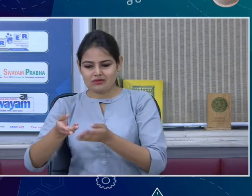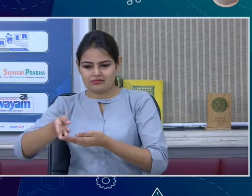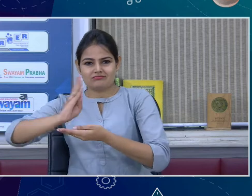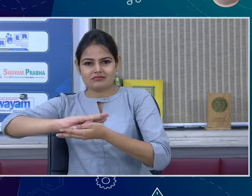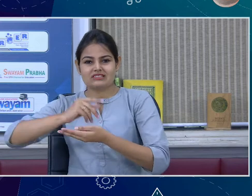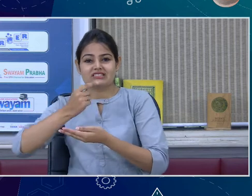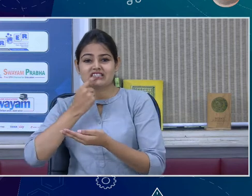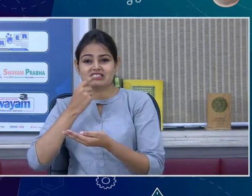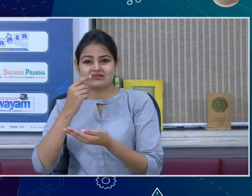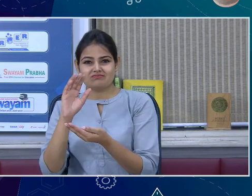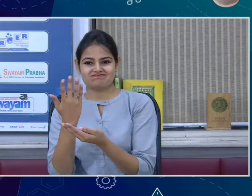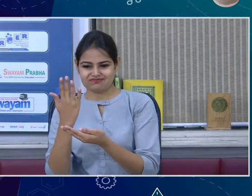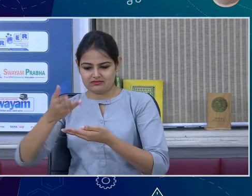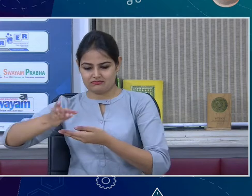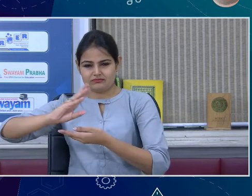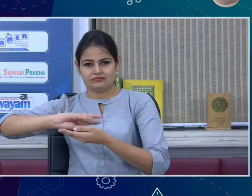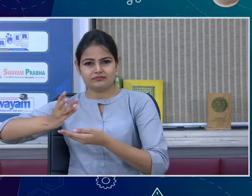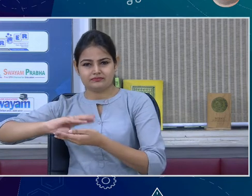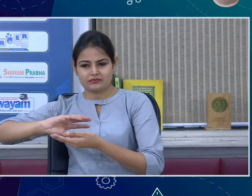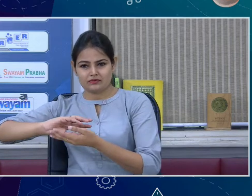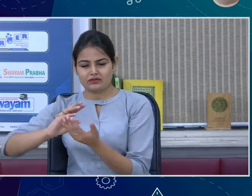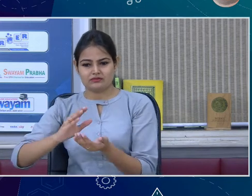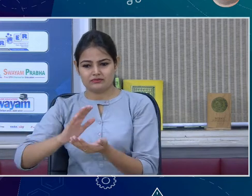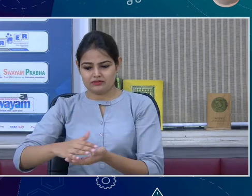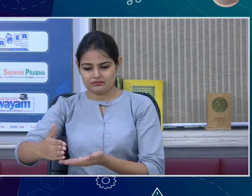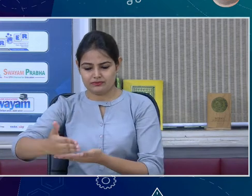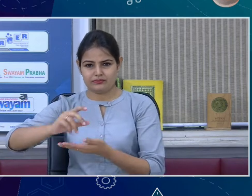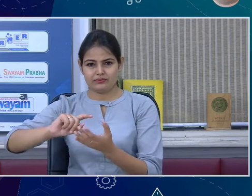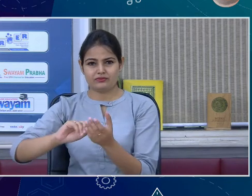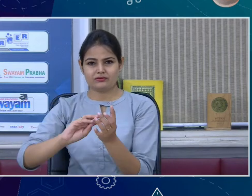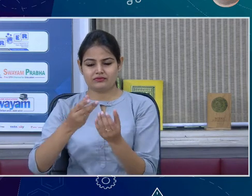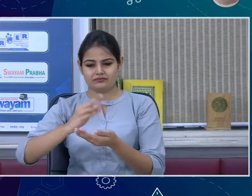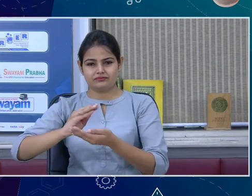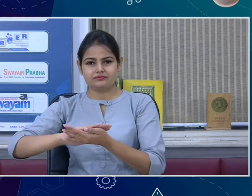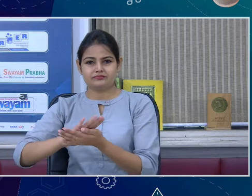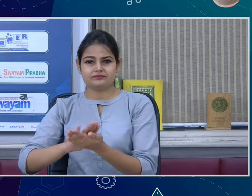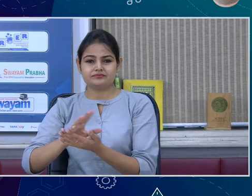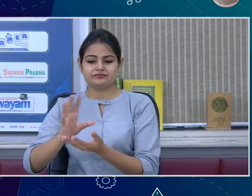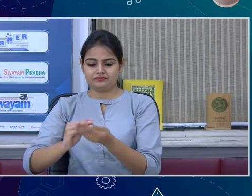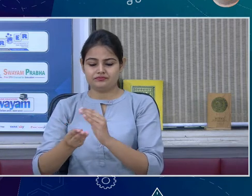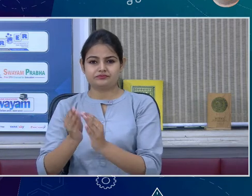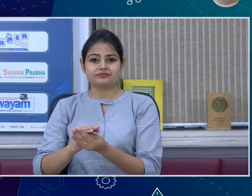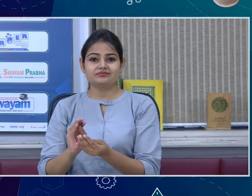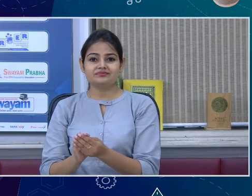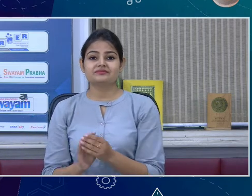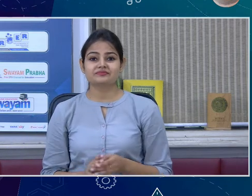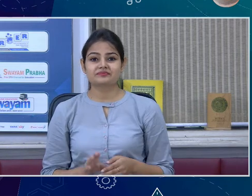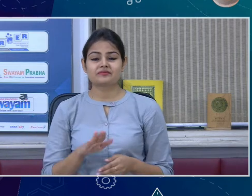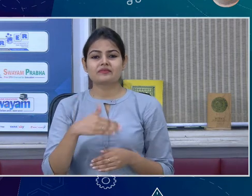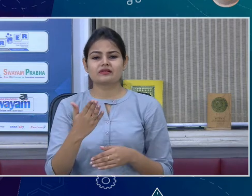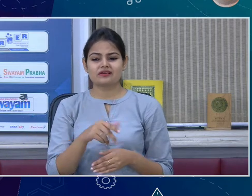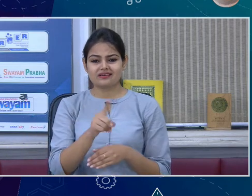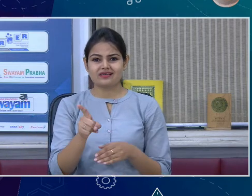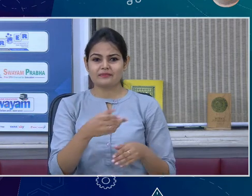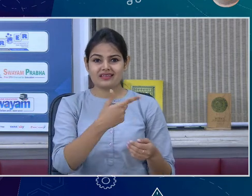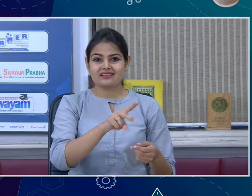ductility or malleability Aluminium foil area is a very good example of malleability that this is an aluminum burton, you